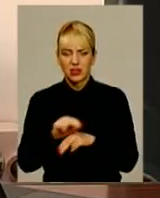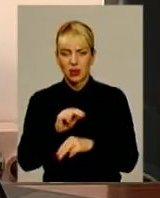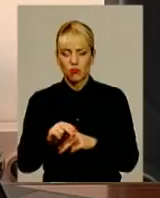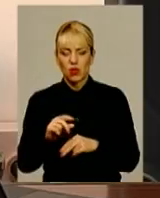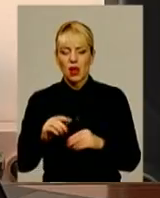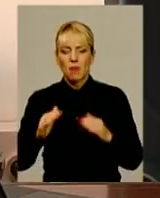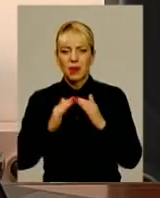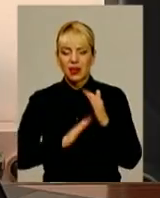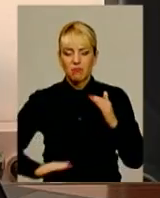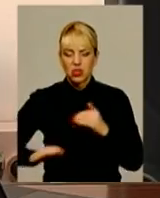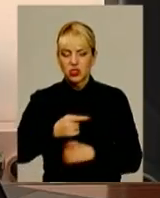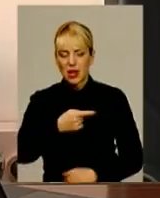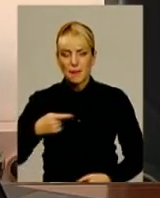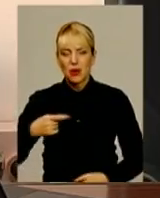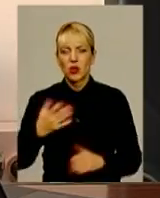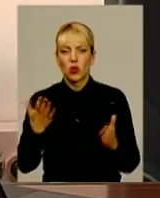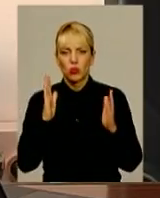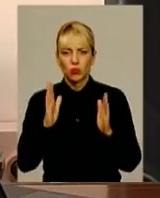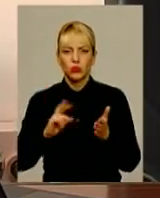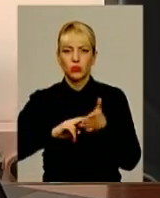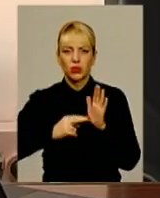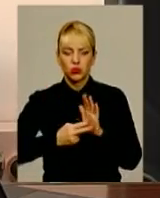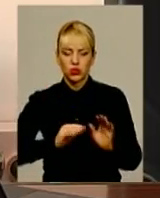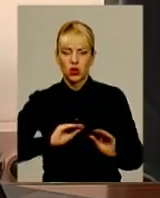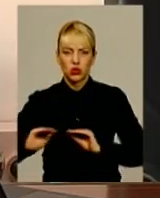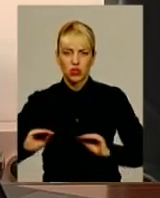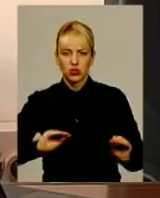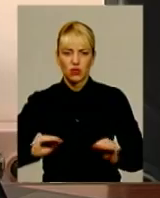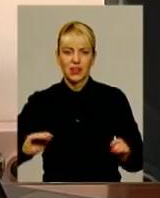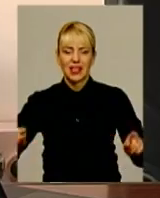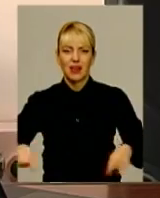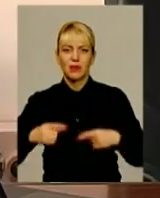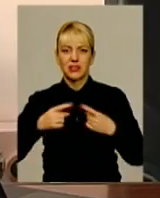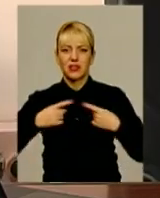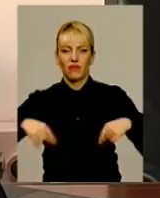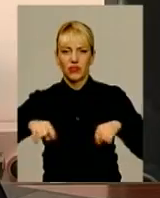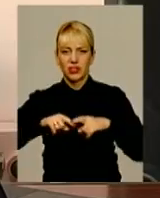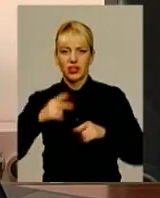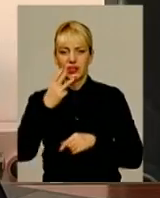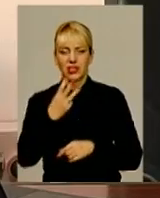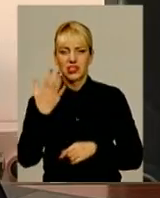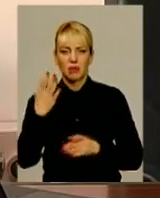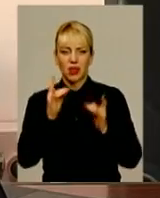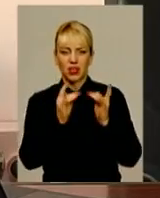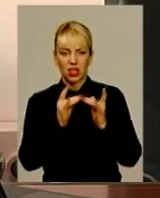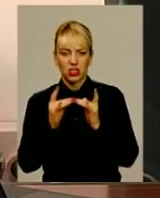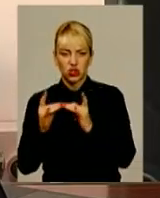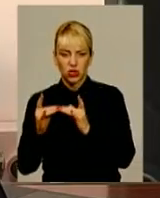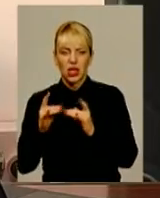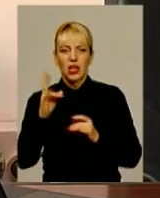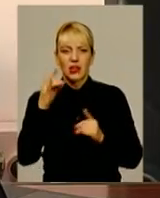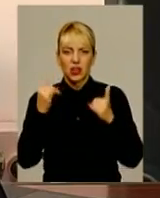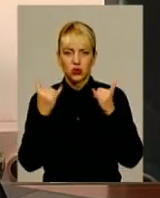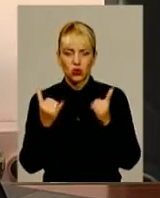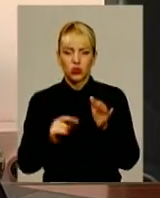першого поверху, в якому планується розташувати реабілітаційне відділення. На 35 ліжок на сьогодні